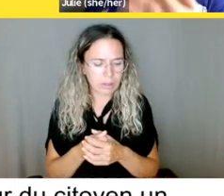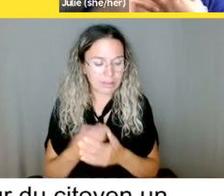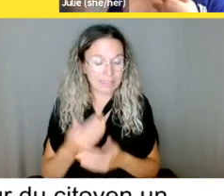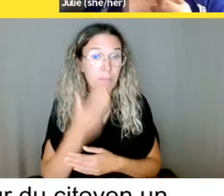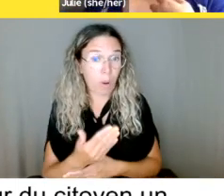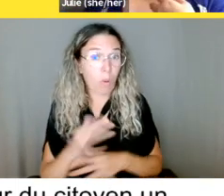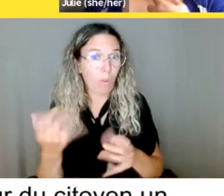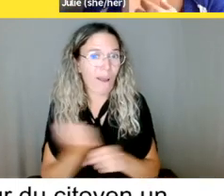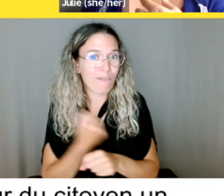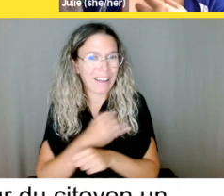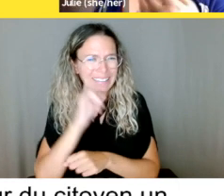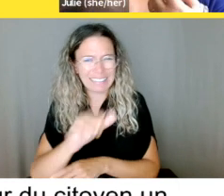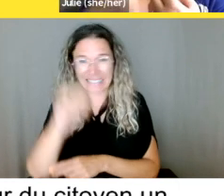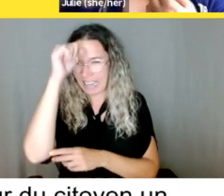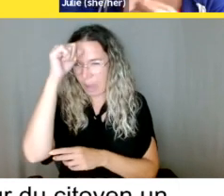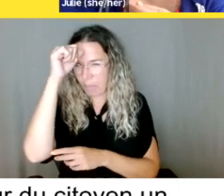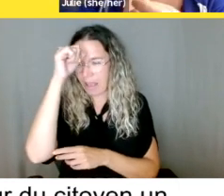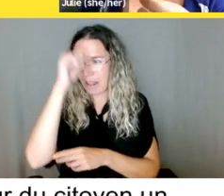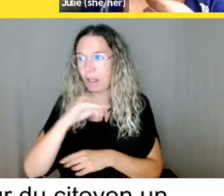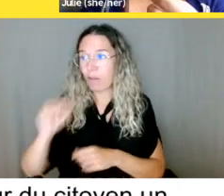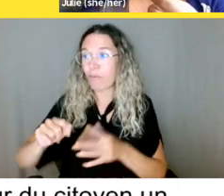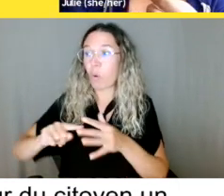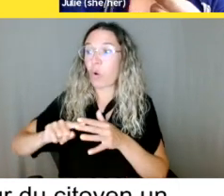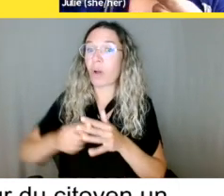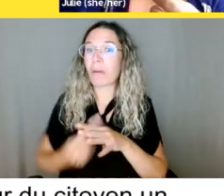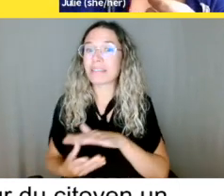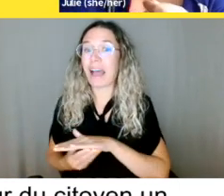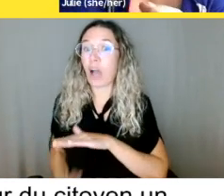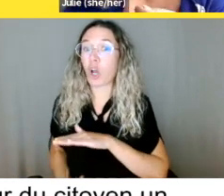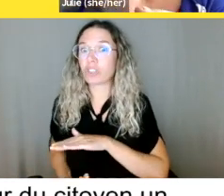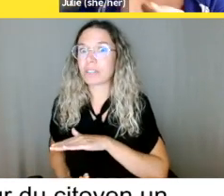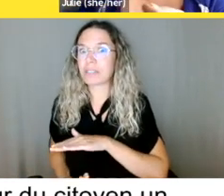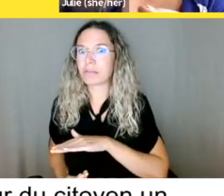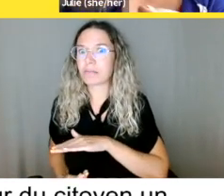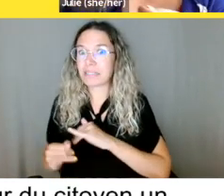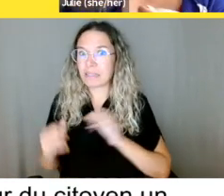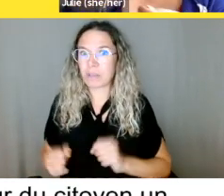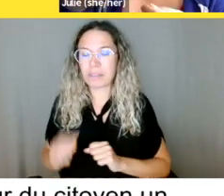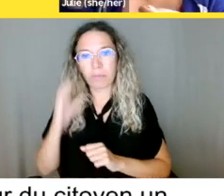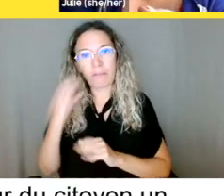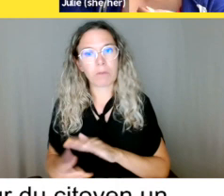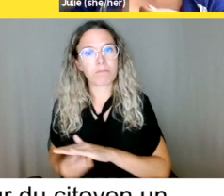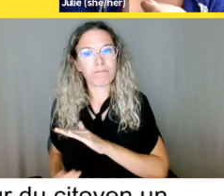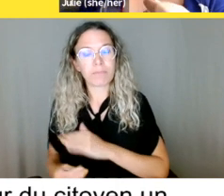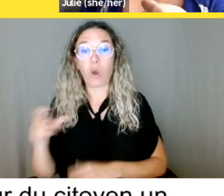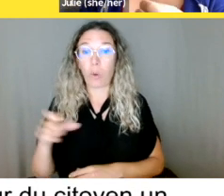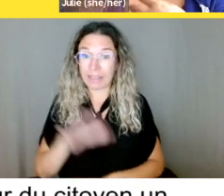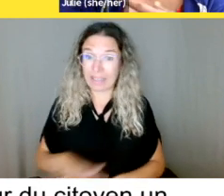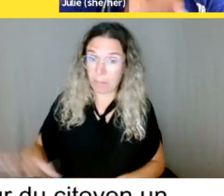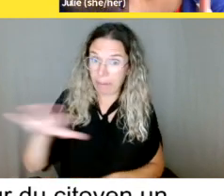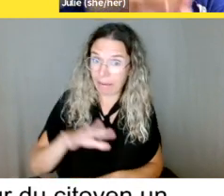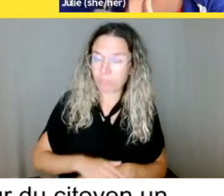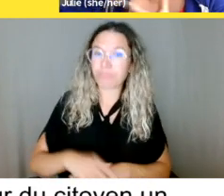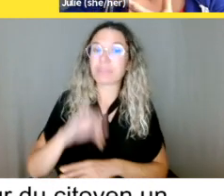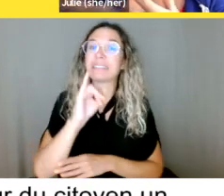Au Québec, si tu fais partie... Toi, tu es une des parties